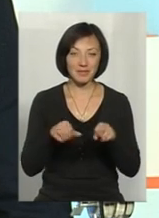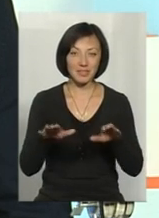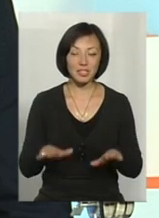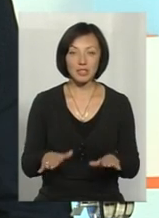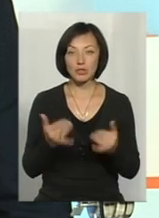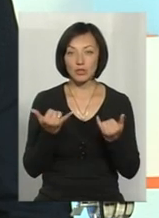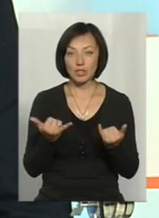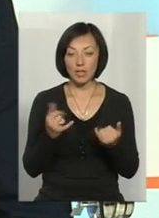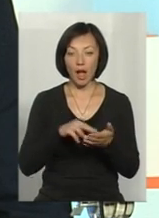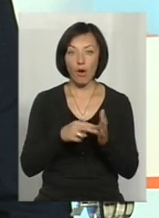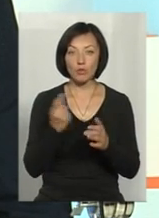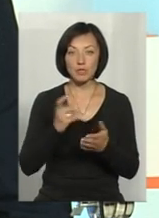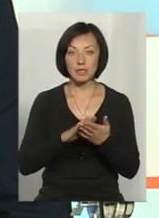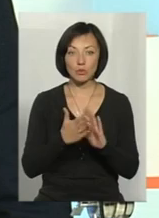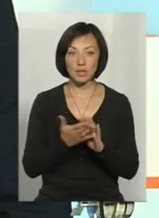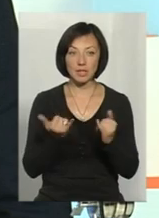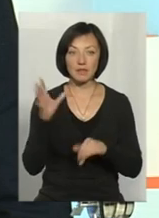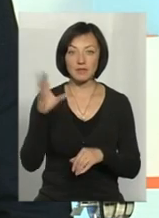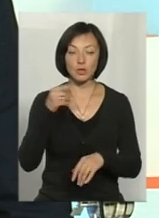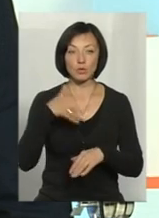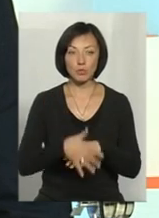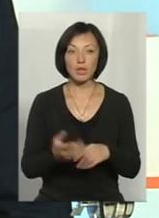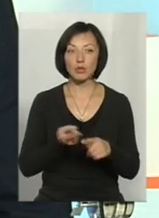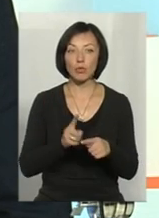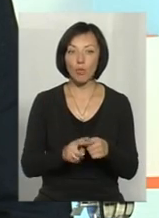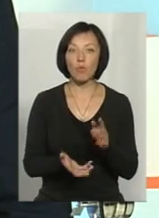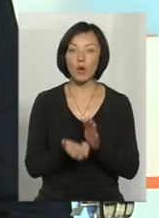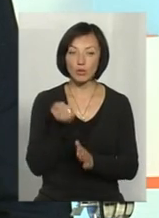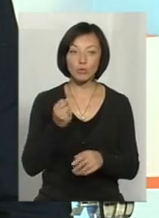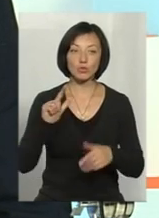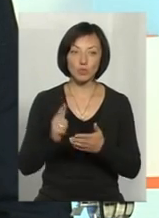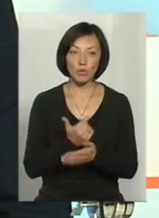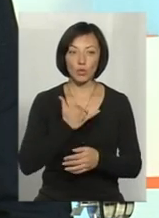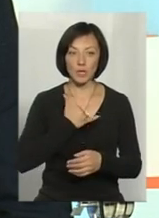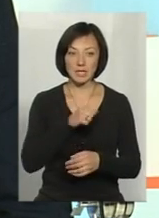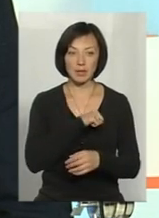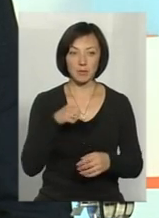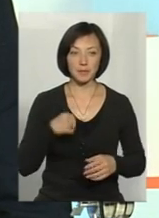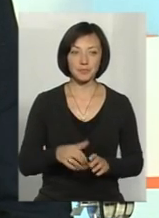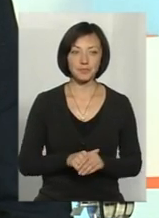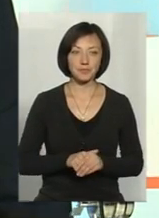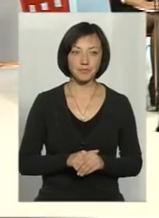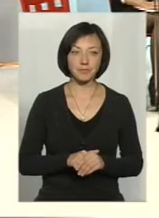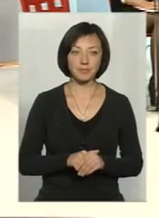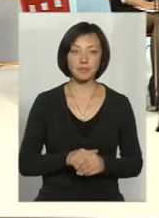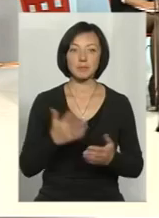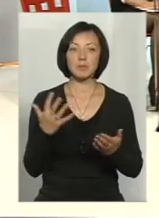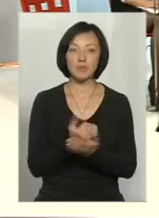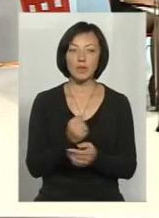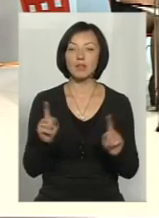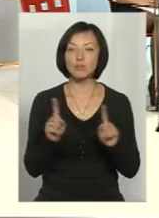нинішню економічну ситуацію зараз всі розуміють. Тому порятунок, знову ж таки, в нас самих. По суті, виходить, що